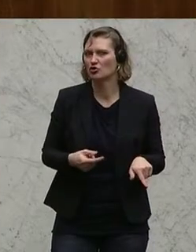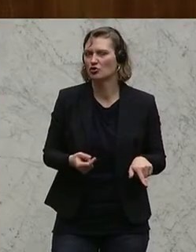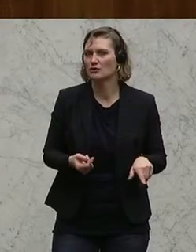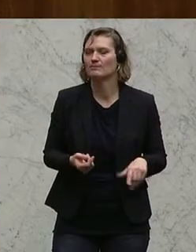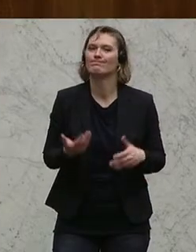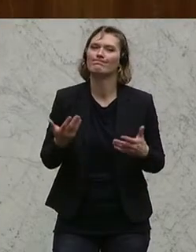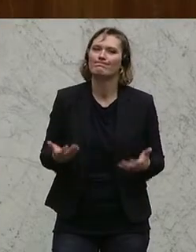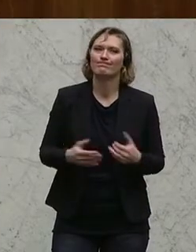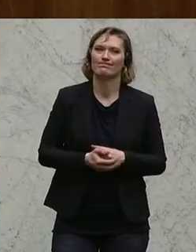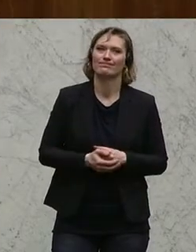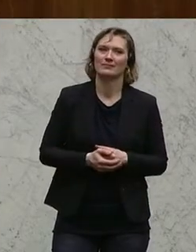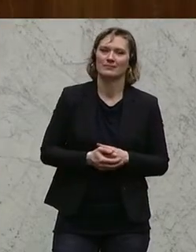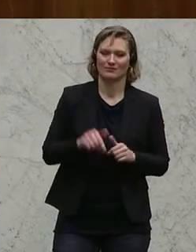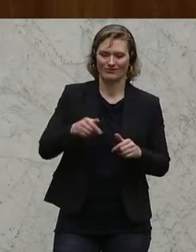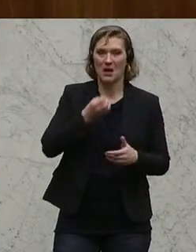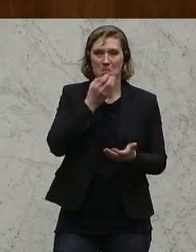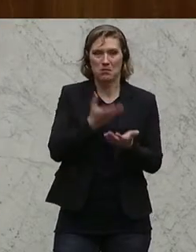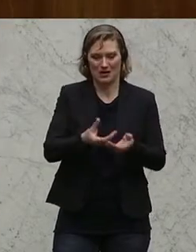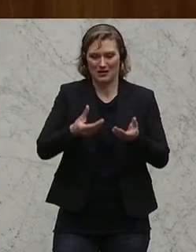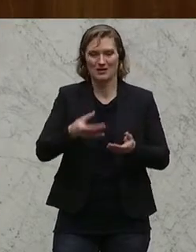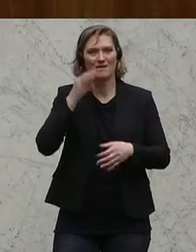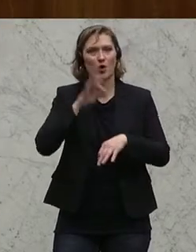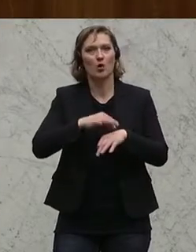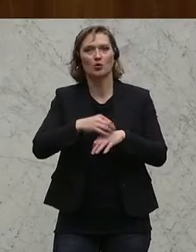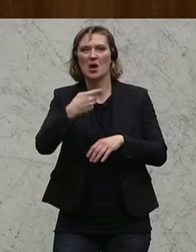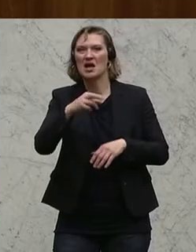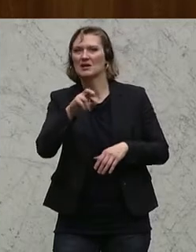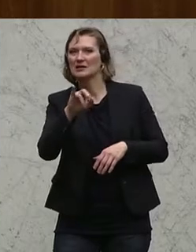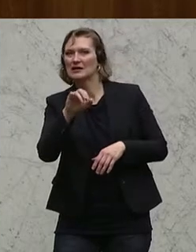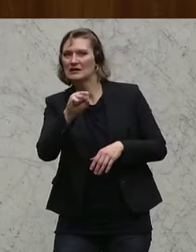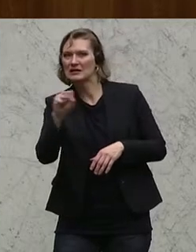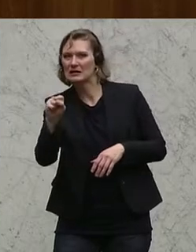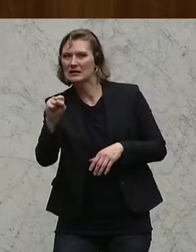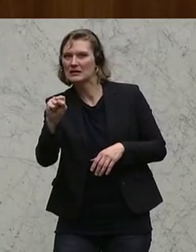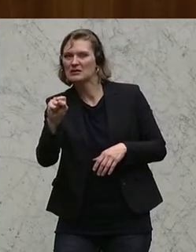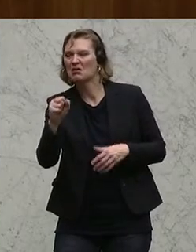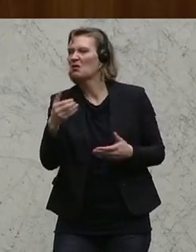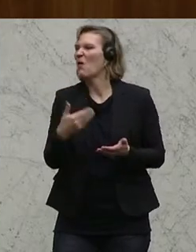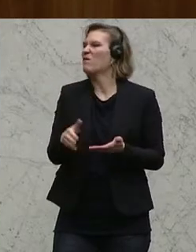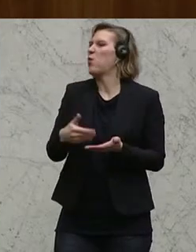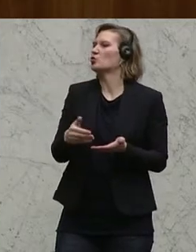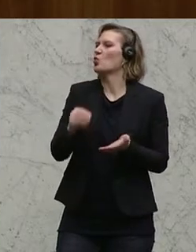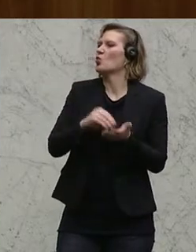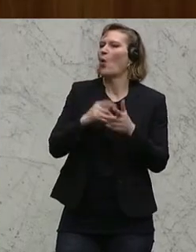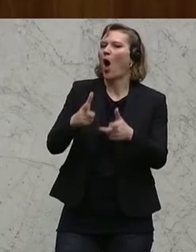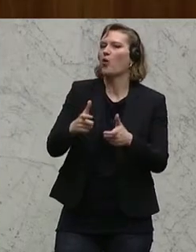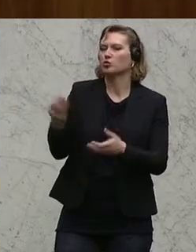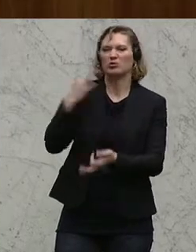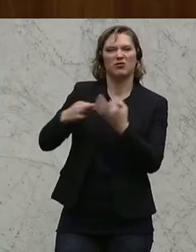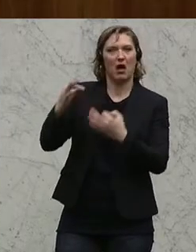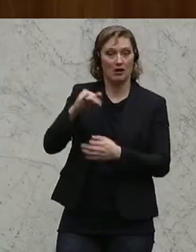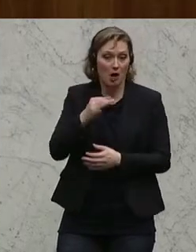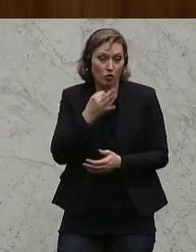Und es darf mit dem Christbericht, ich bin etliche Male angesprochen worden, ja, was brauchen wir noch, einen Ausschuss? Es darf mit dem